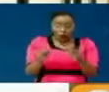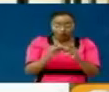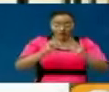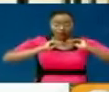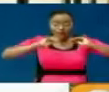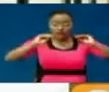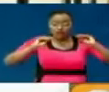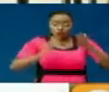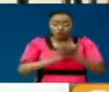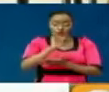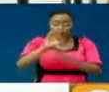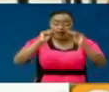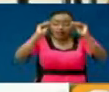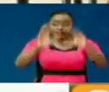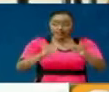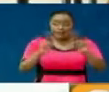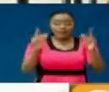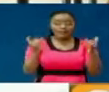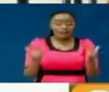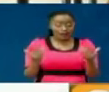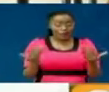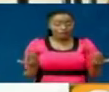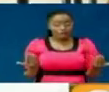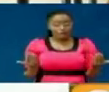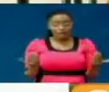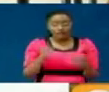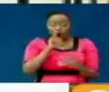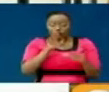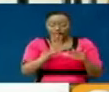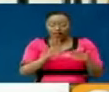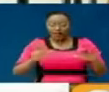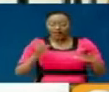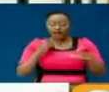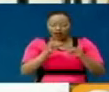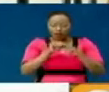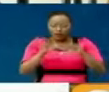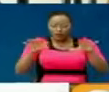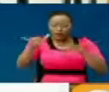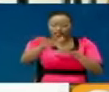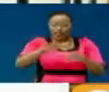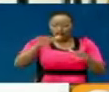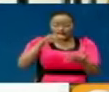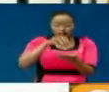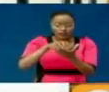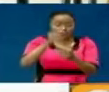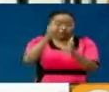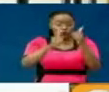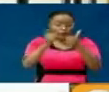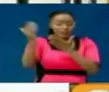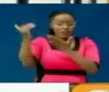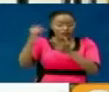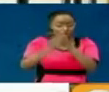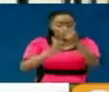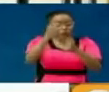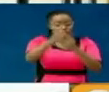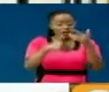wakifunzi wanawalimu au lakini sasa kimia kimenawiri hali ambayo inatarajua